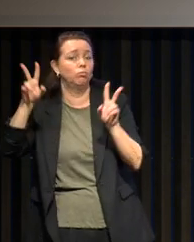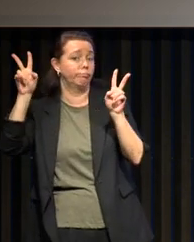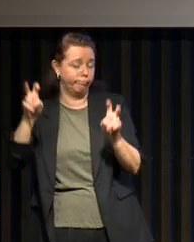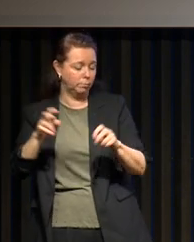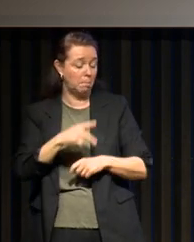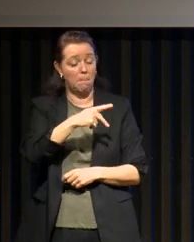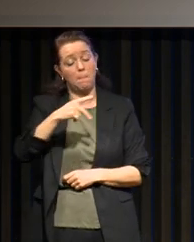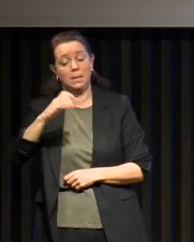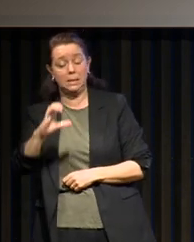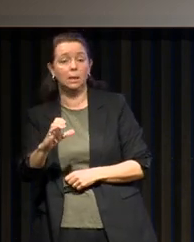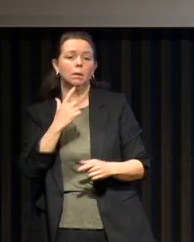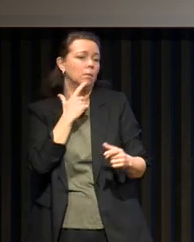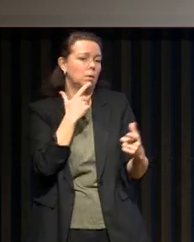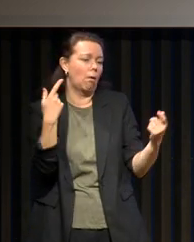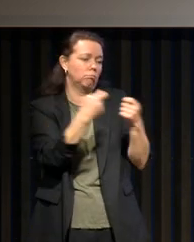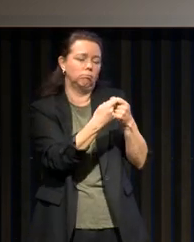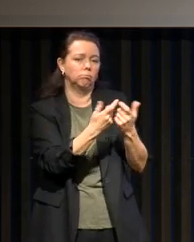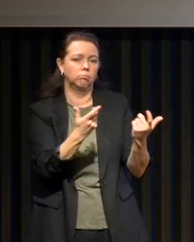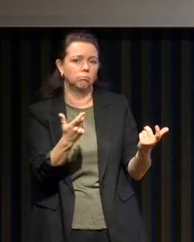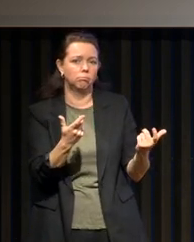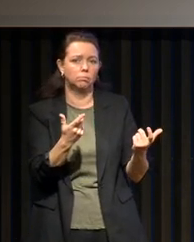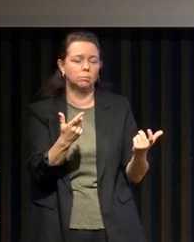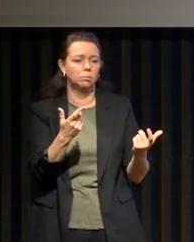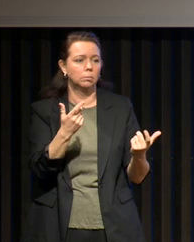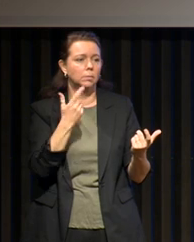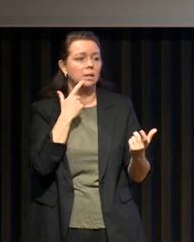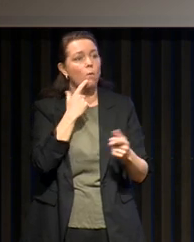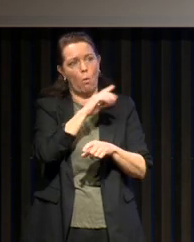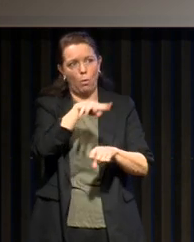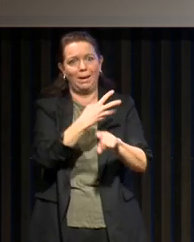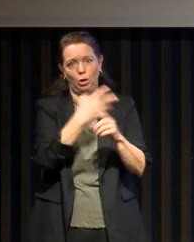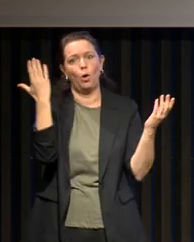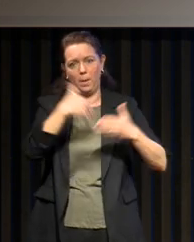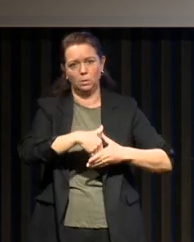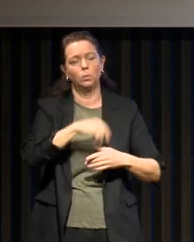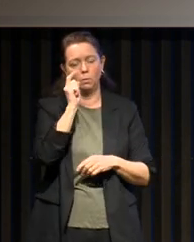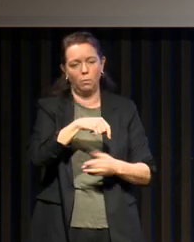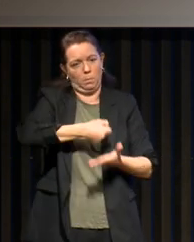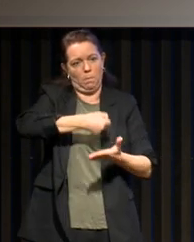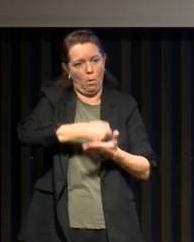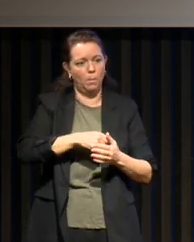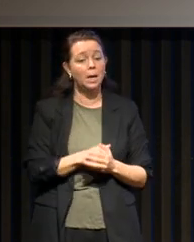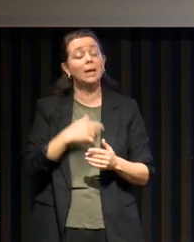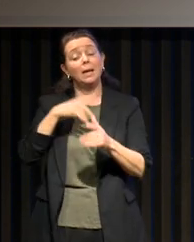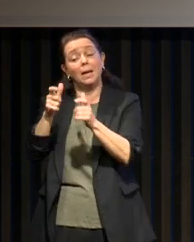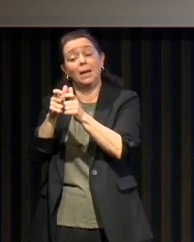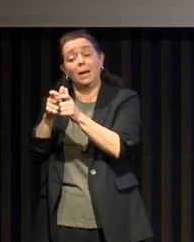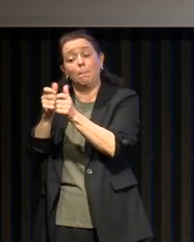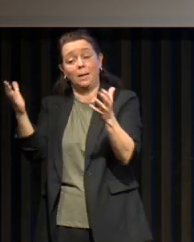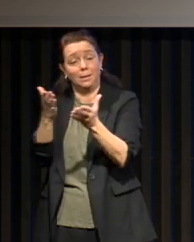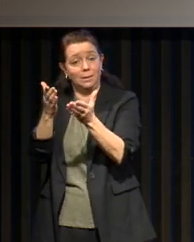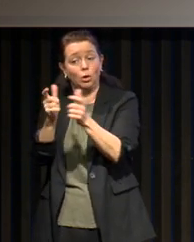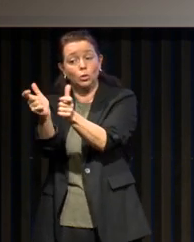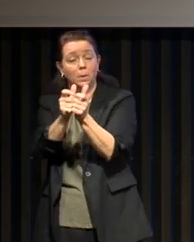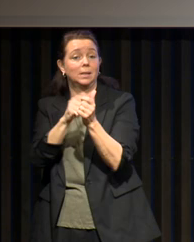d'apnée obstructive du sommeil, notamment si son utilisation est supérieure à 4 heures par nuit. et elle se fait par des prestataires de santé à domicile qui